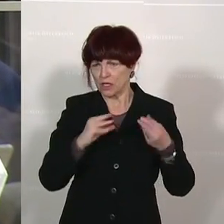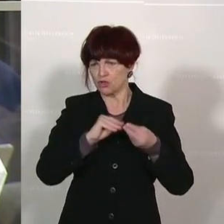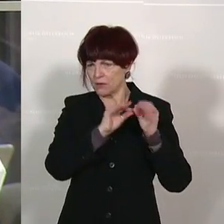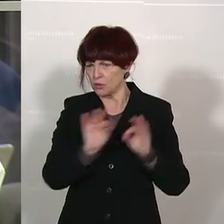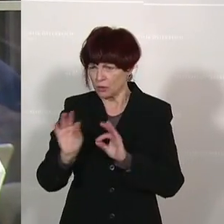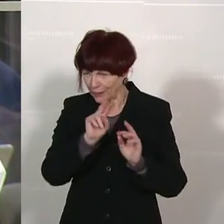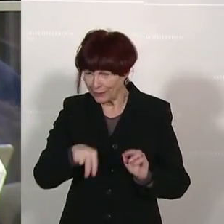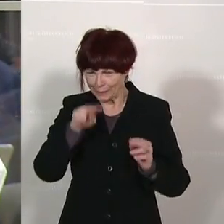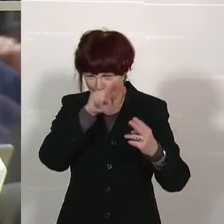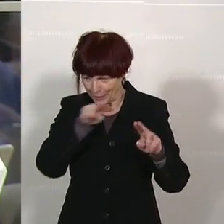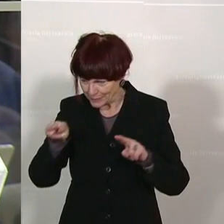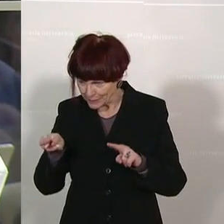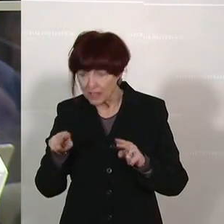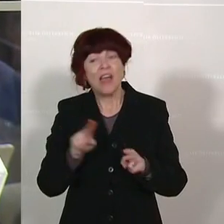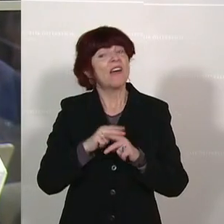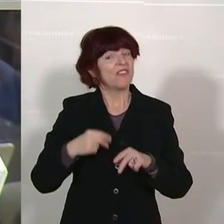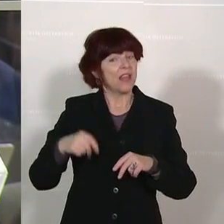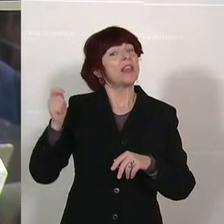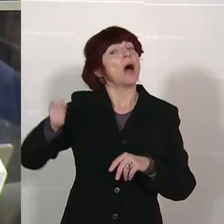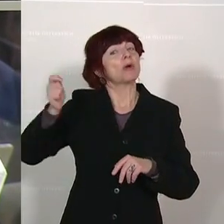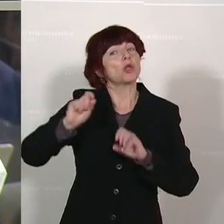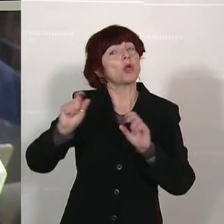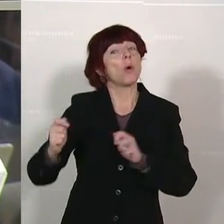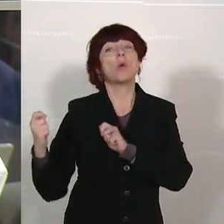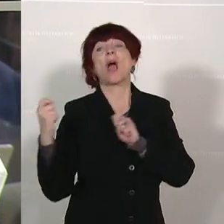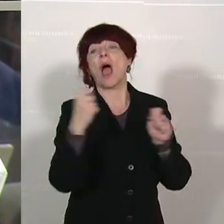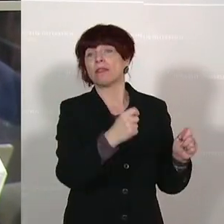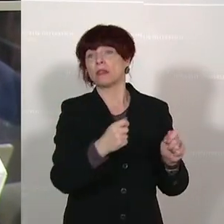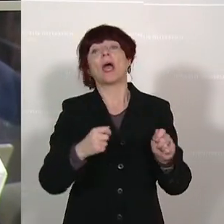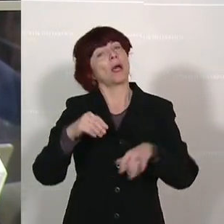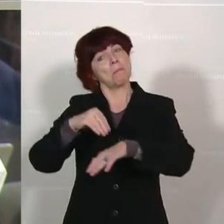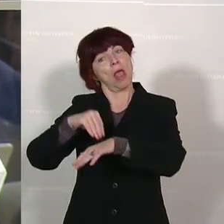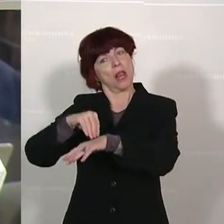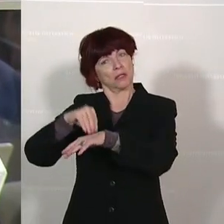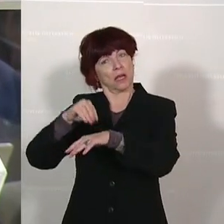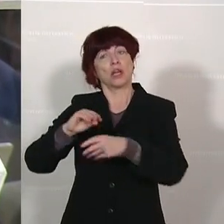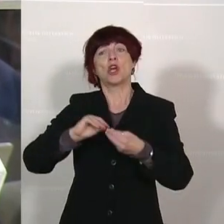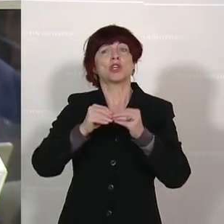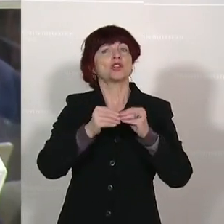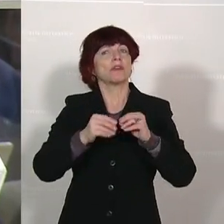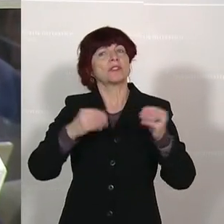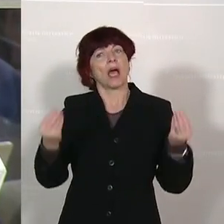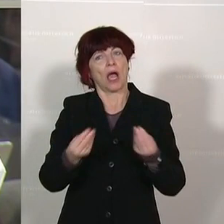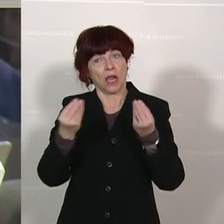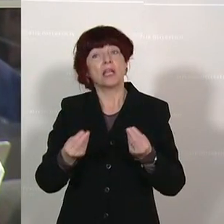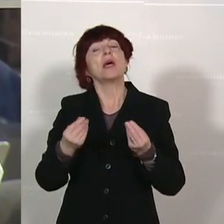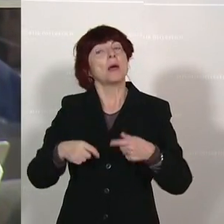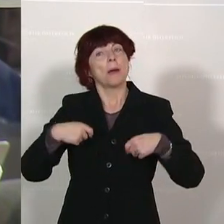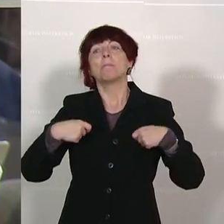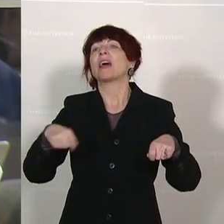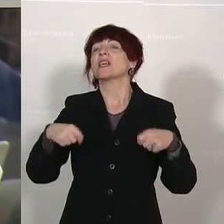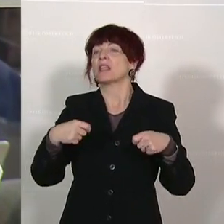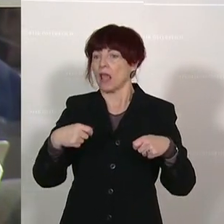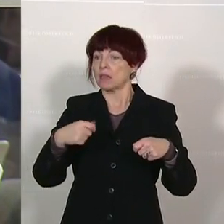Absatz 2, meldet sich ein Abgeordneter, ohne einen Antrag zu stellen, zur Geschäftsbehandlung zu Wort. So ist der Präsident berechtigt, ihm das Wort,